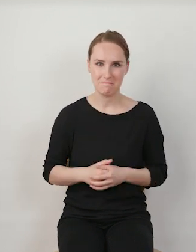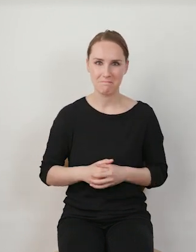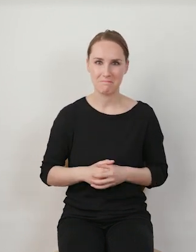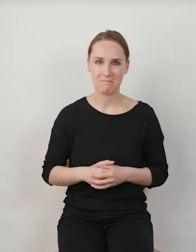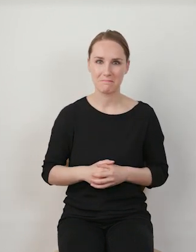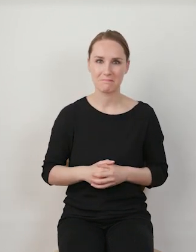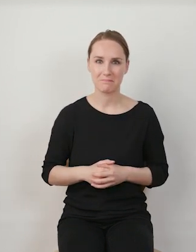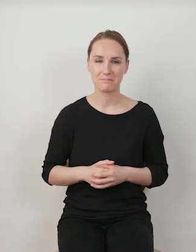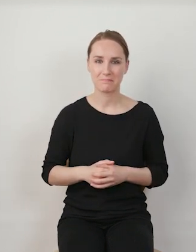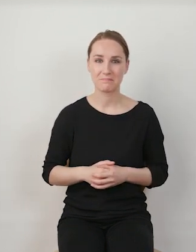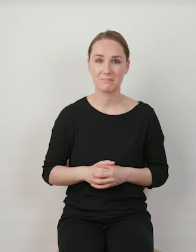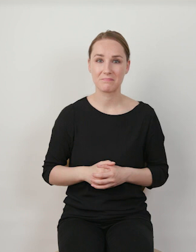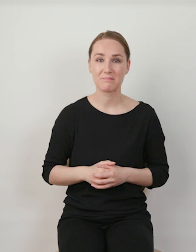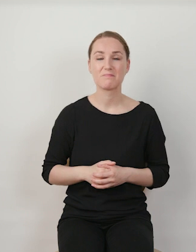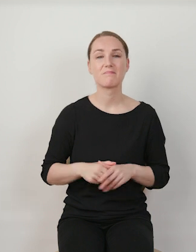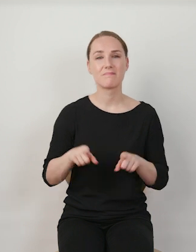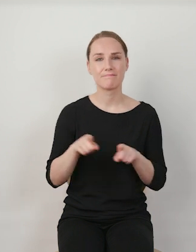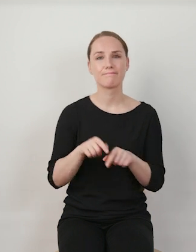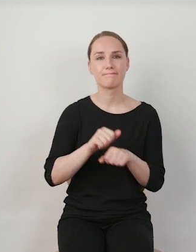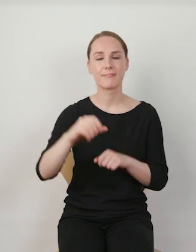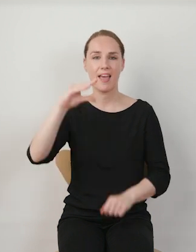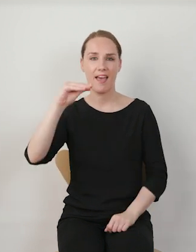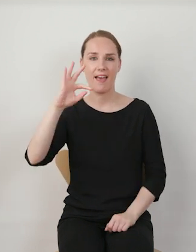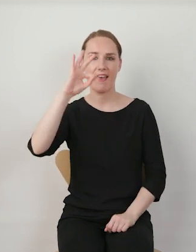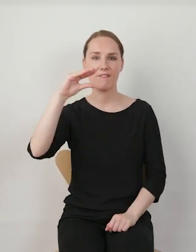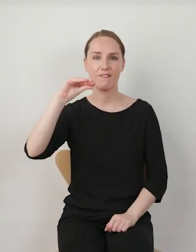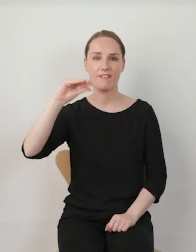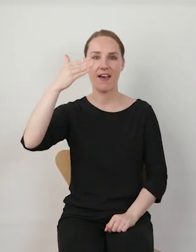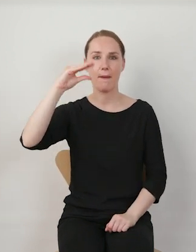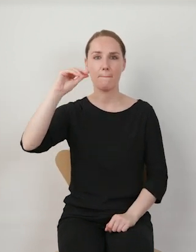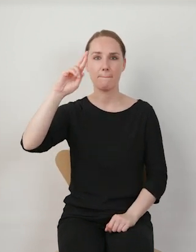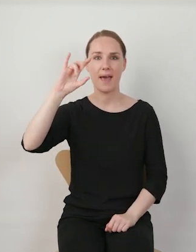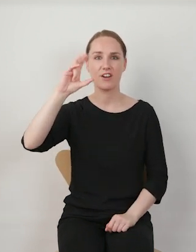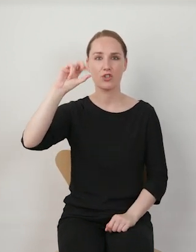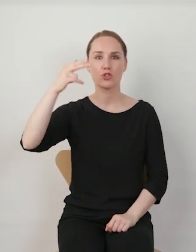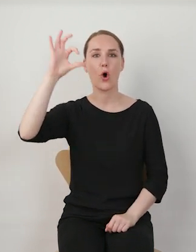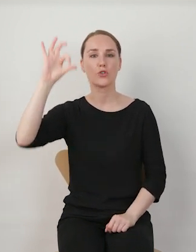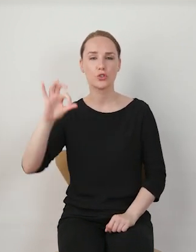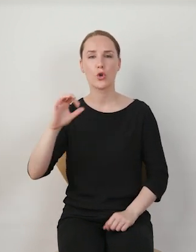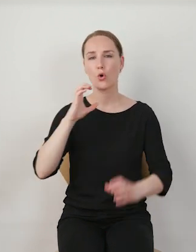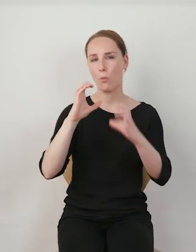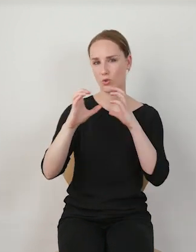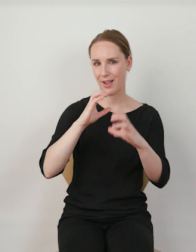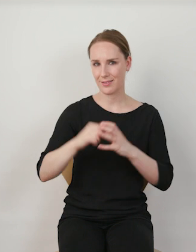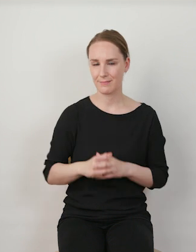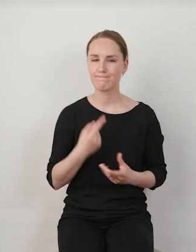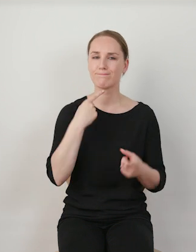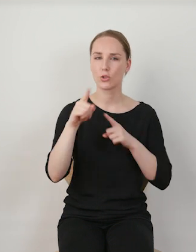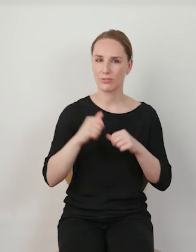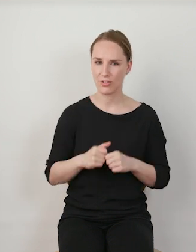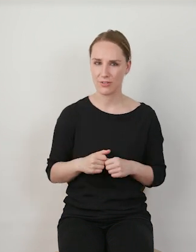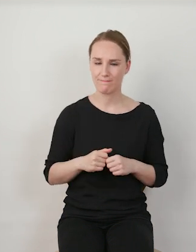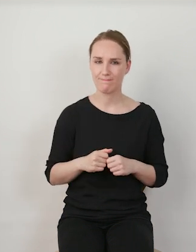wszystkim dochodzi kwestia efemeryczności komunikacji. Co oznacza efemeryczność komunikacji? Oznacza to, że treści coraz